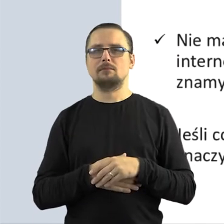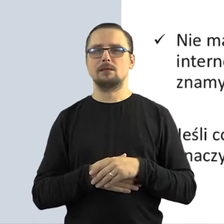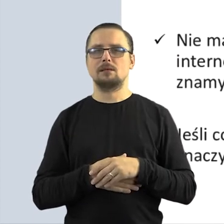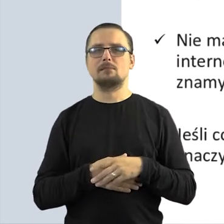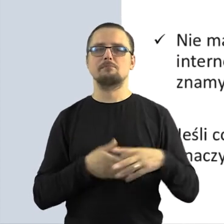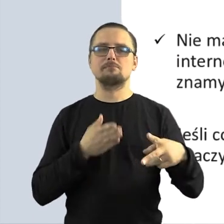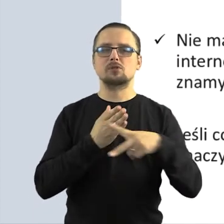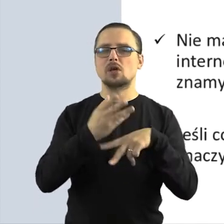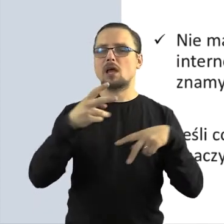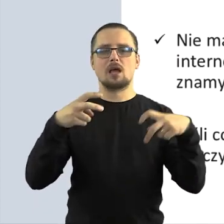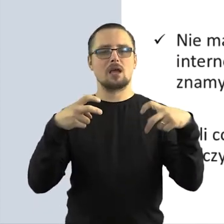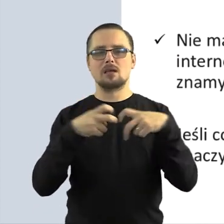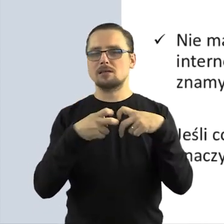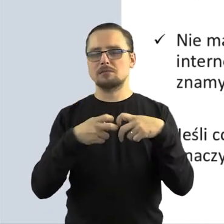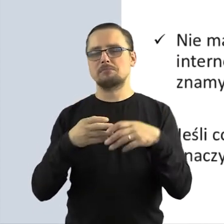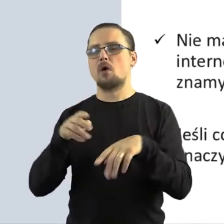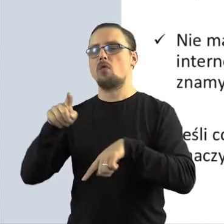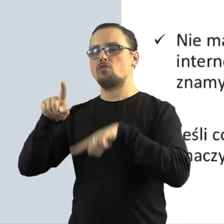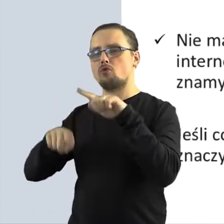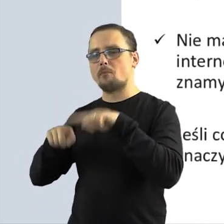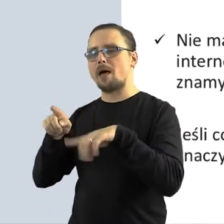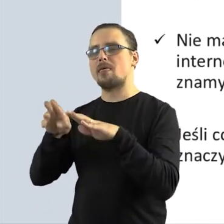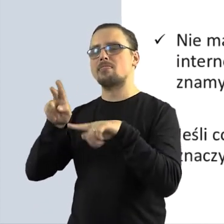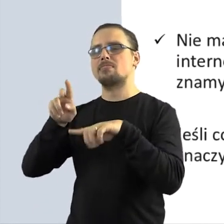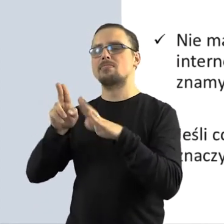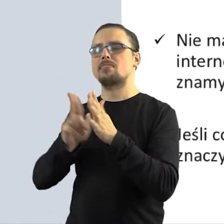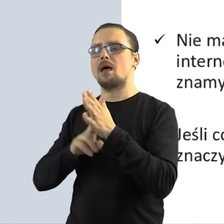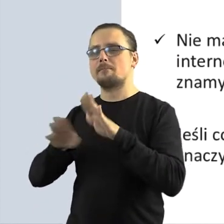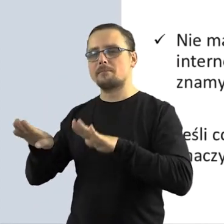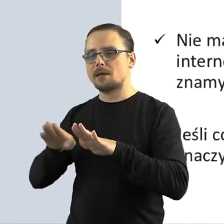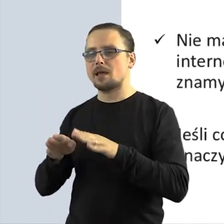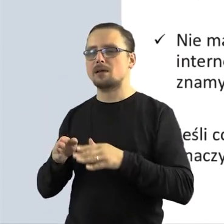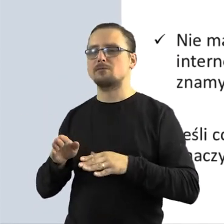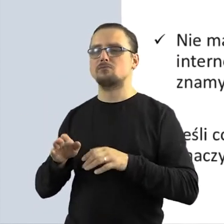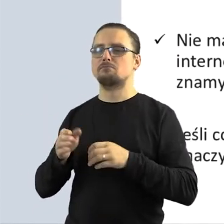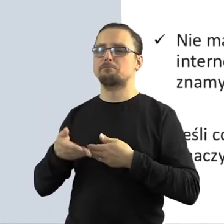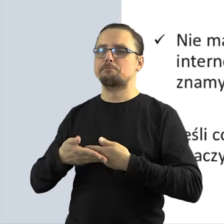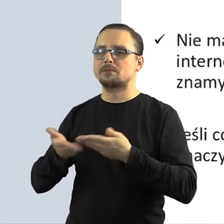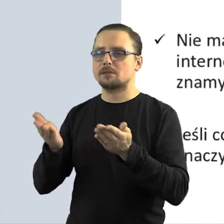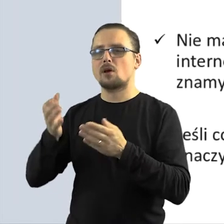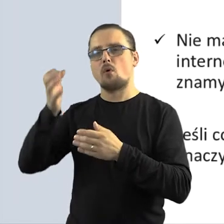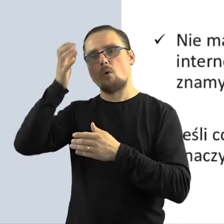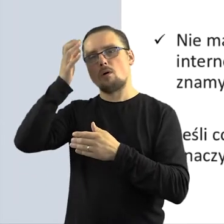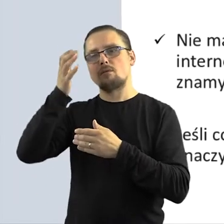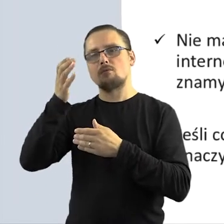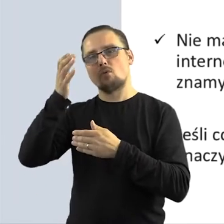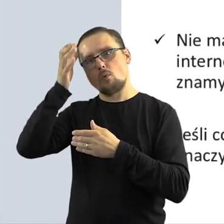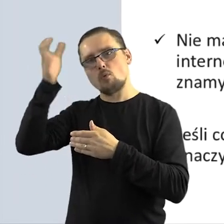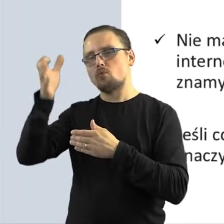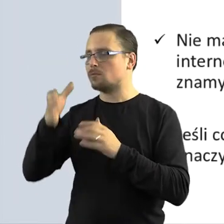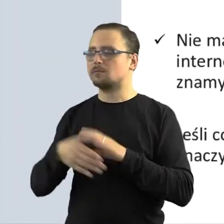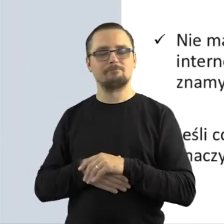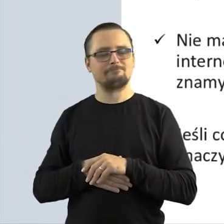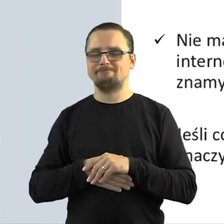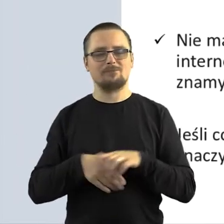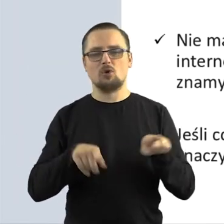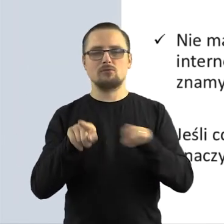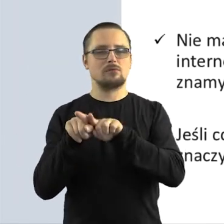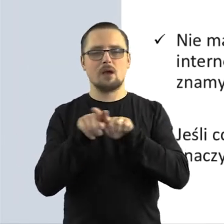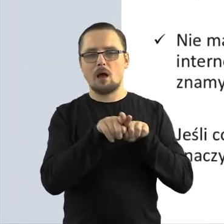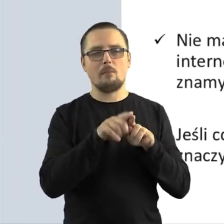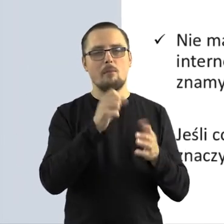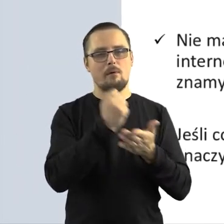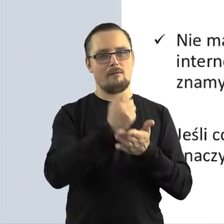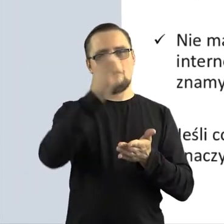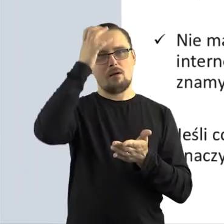udostępniania treści online i dla udostępniania treści w sposób tradycyjny, więc wszystkie zasady i reguły, które Państwo znają dotyczące